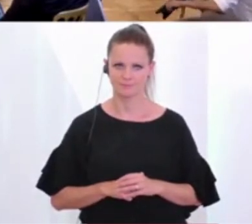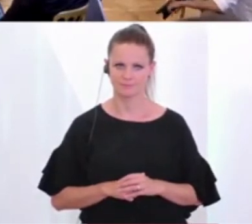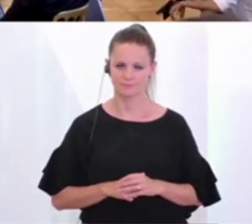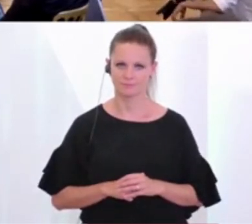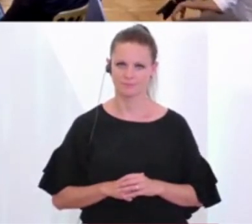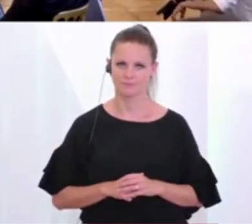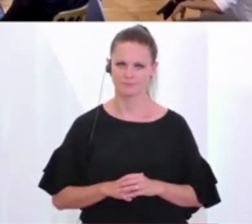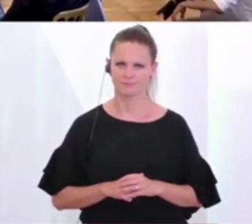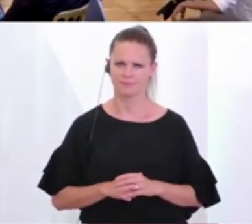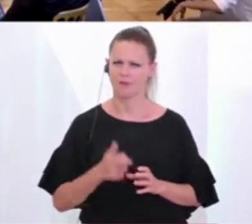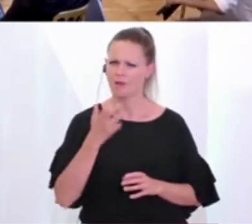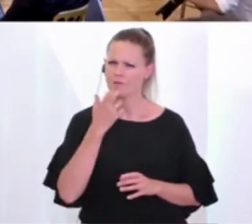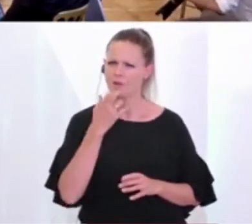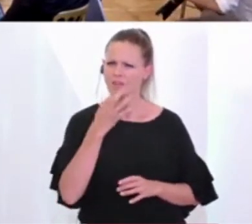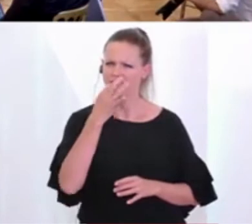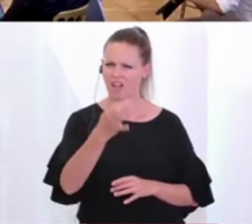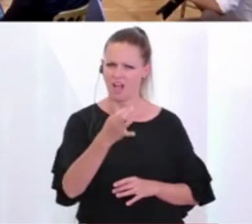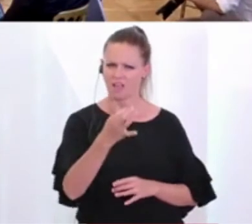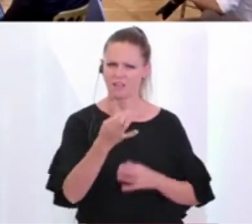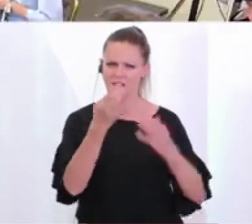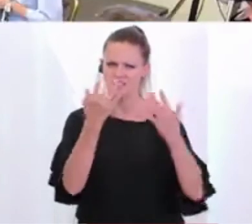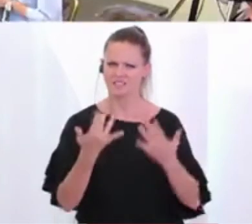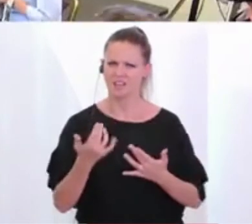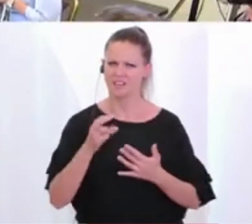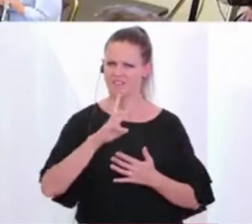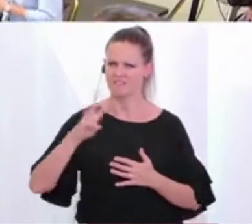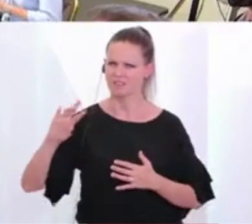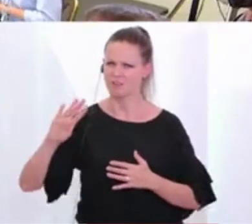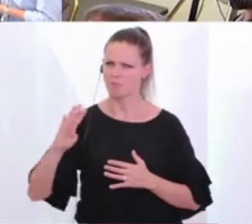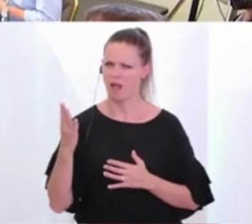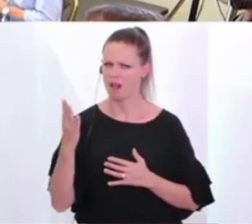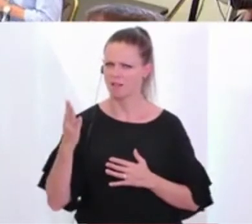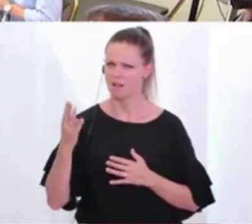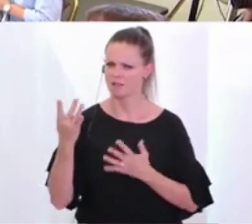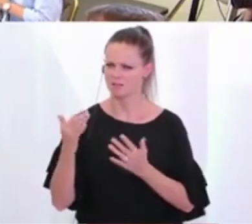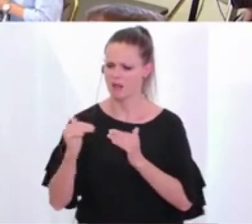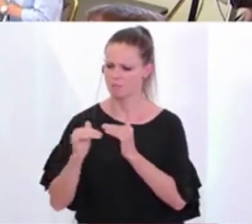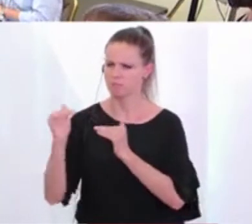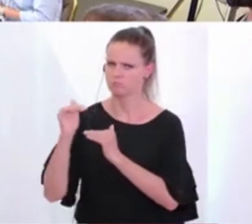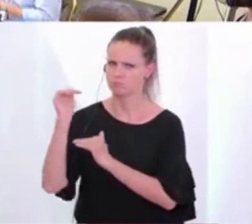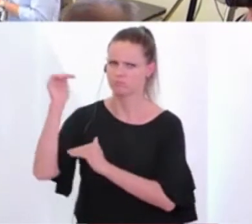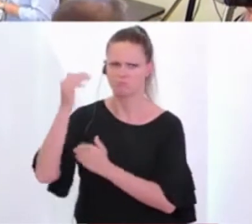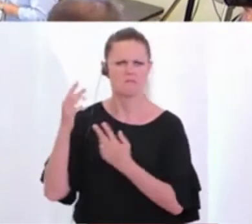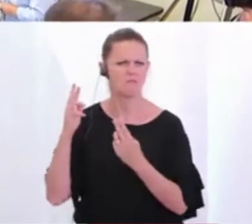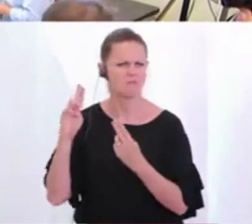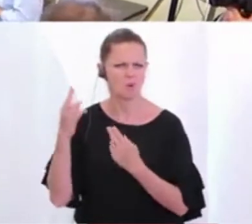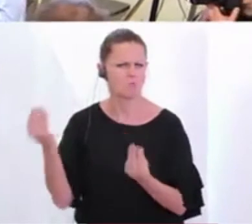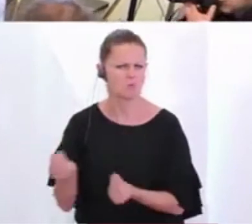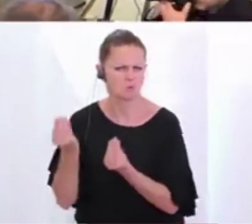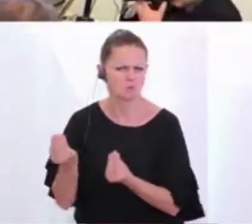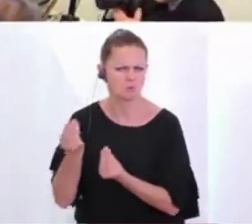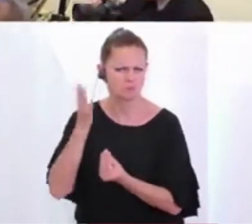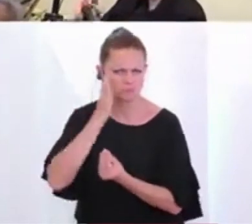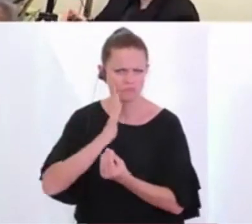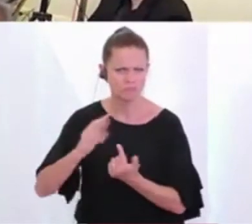wollte nach einer Erklärung fragen, warum diese Zahlen in den Westbalkanländern so steigen, was ist da der Hintergrund, ist da auch